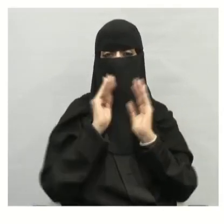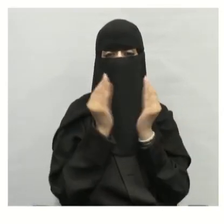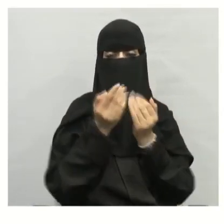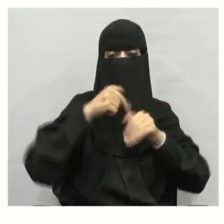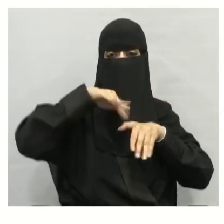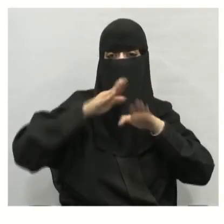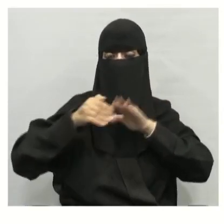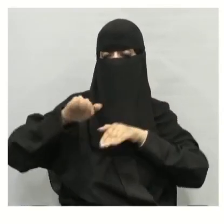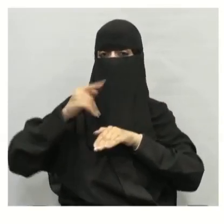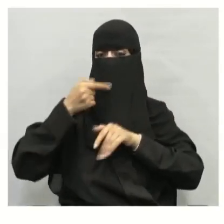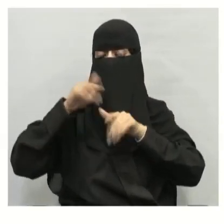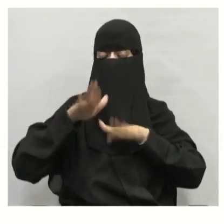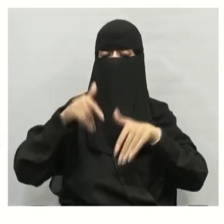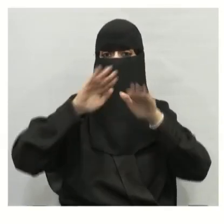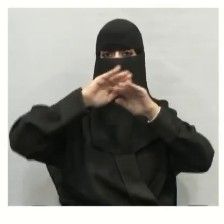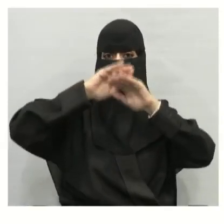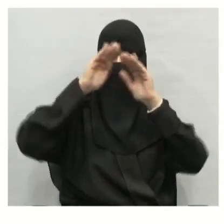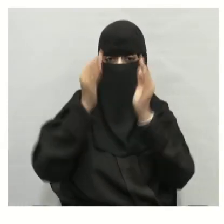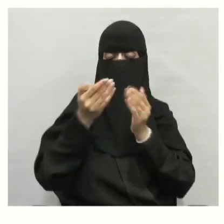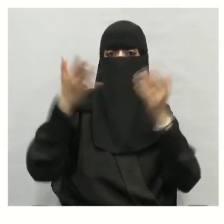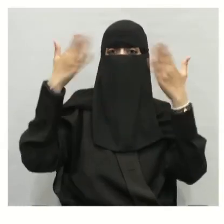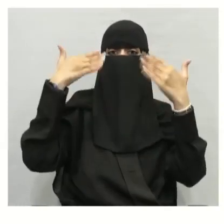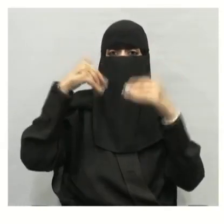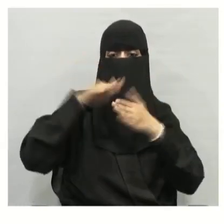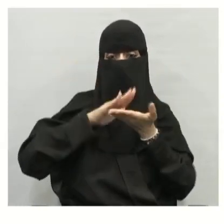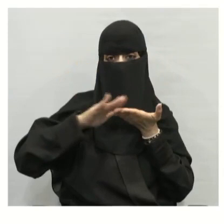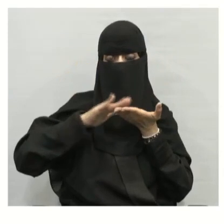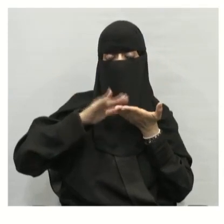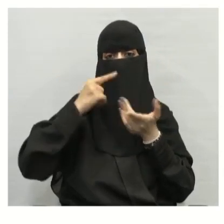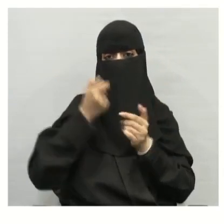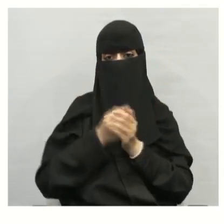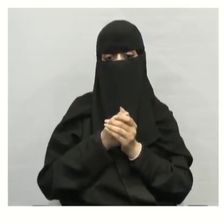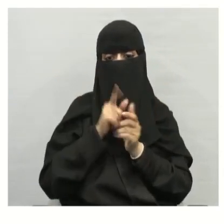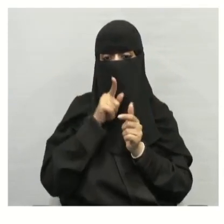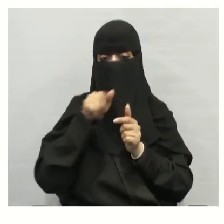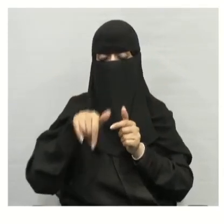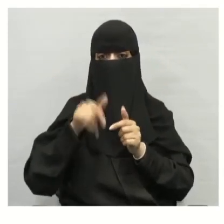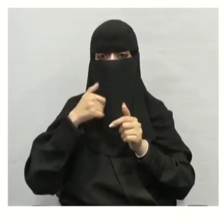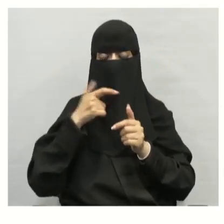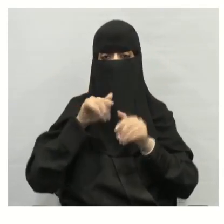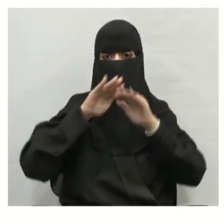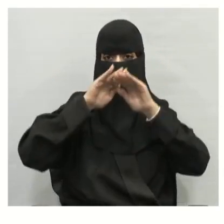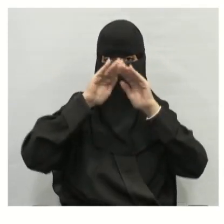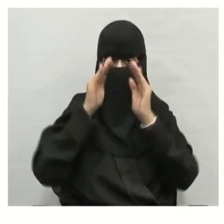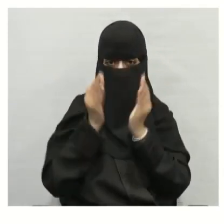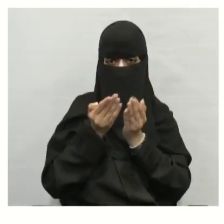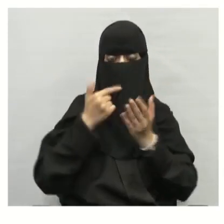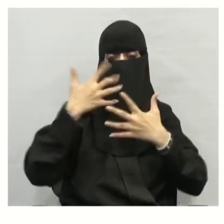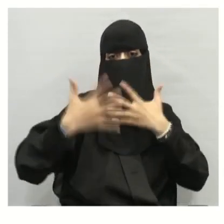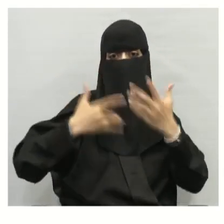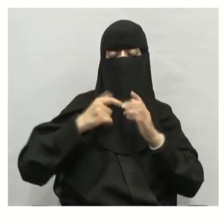كذلك الغلاف الجوي للأرض إذن ما هو الغلاف الحيوي؟ هو أكبر